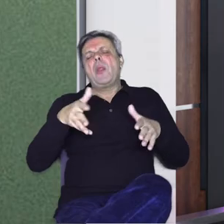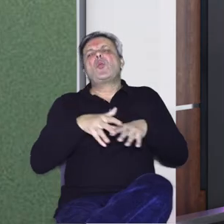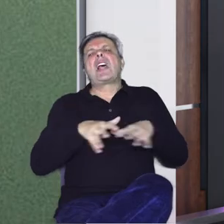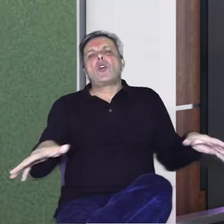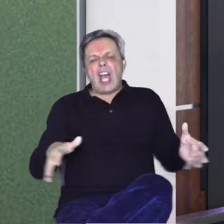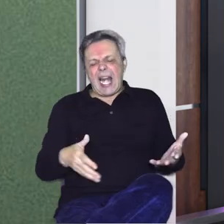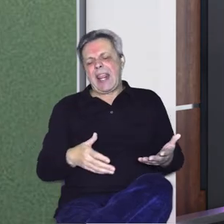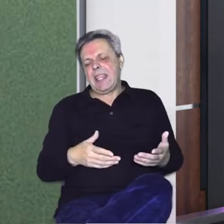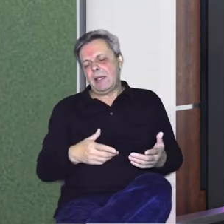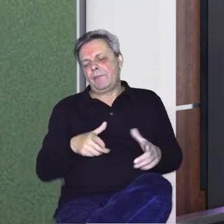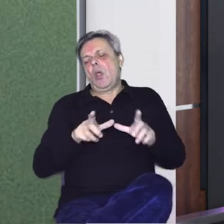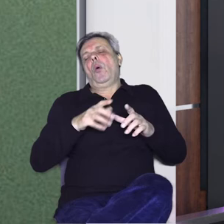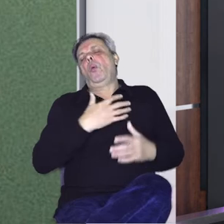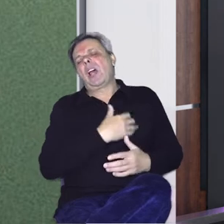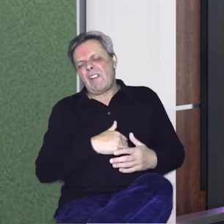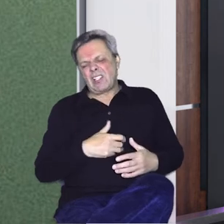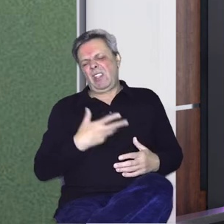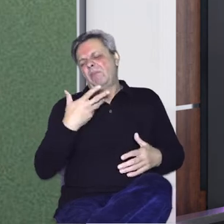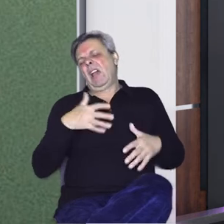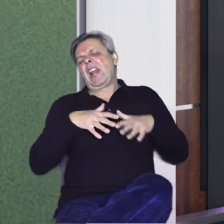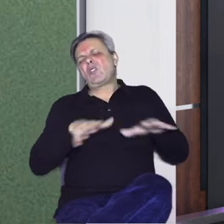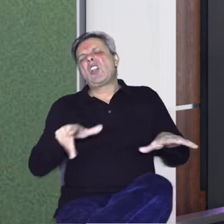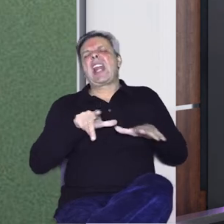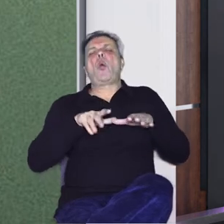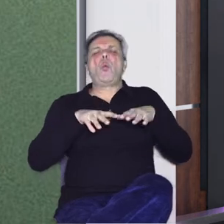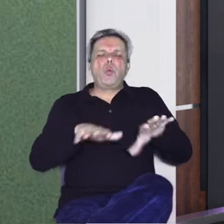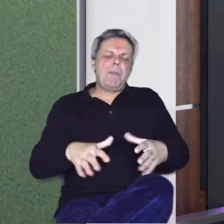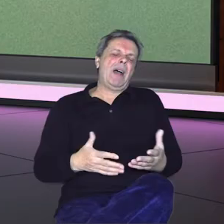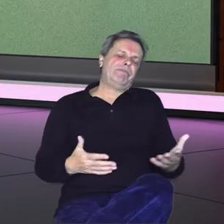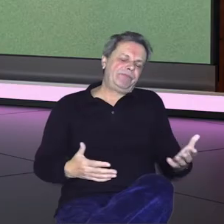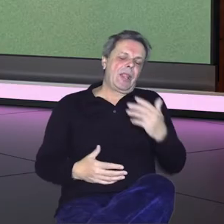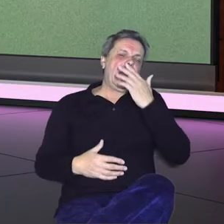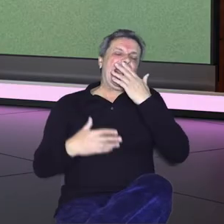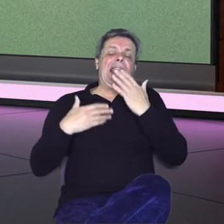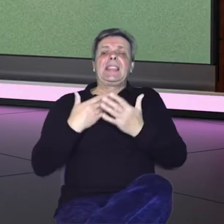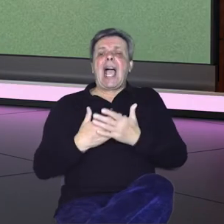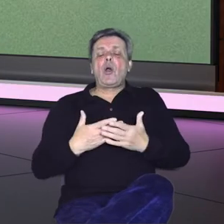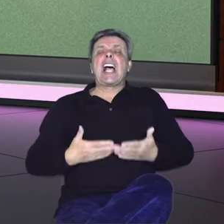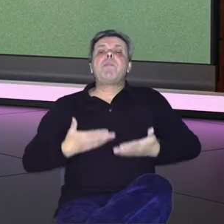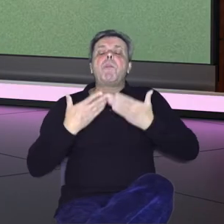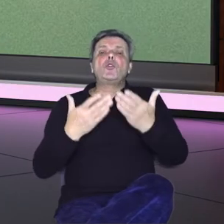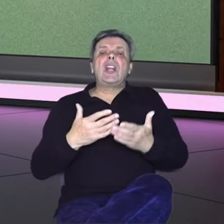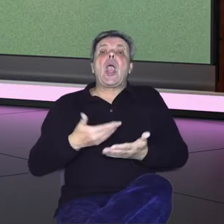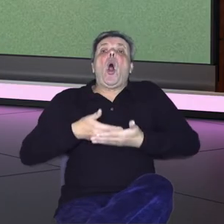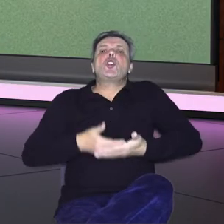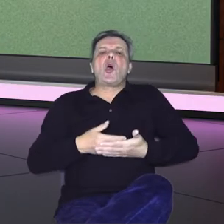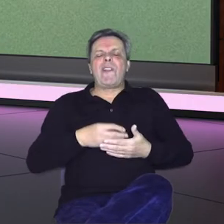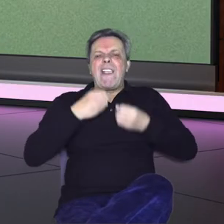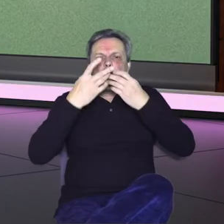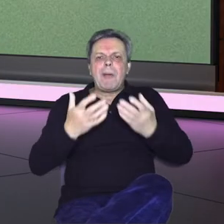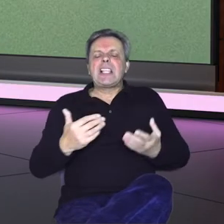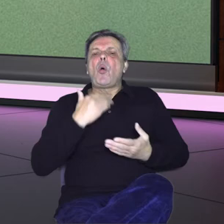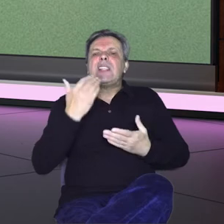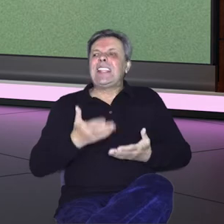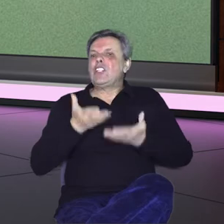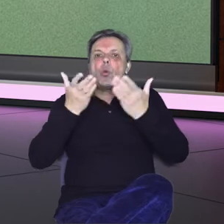sa zemljom iz koje je otišao, razočaran je s ljudima i svim s tim skupa. Tako da smo pružali ono neke najosnovije informacije koje se tiču